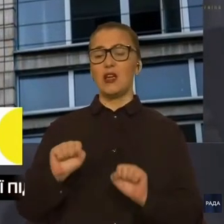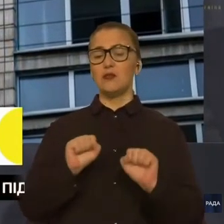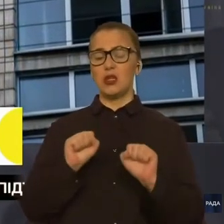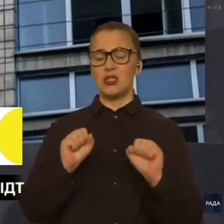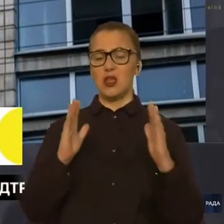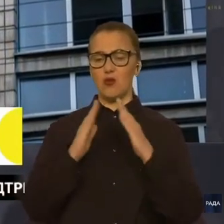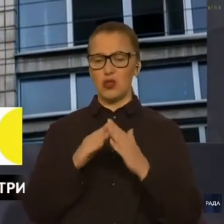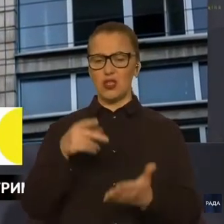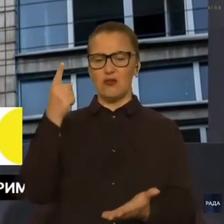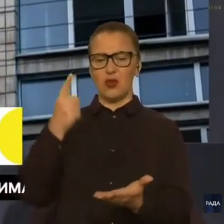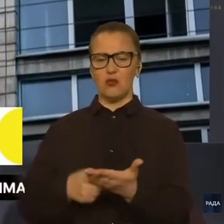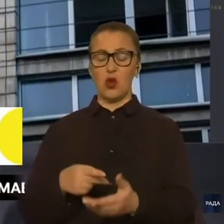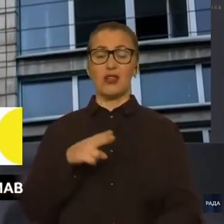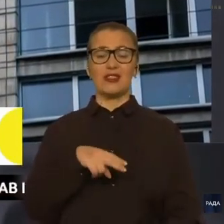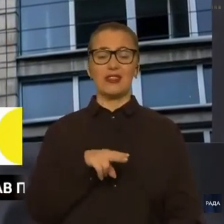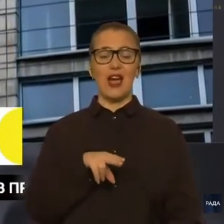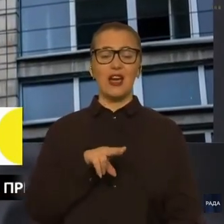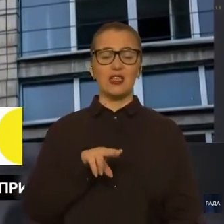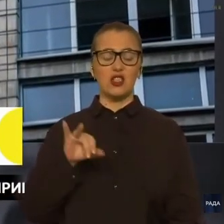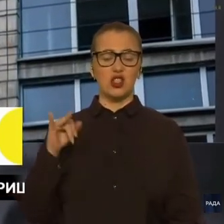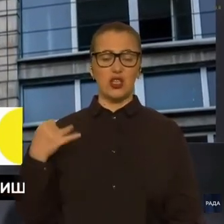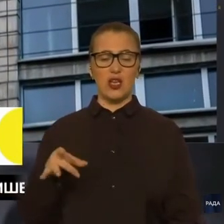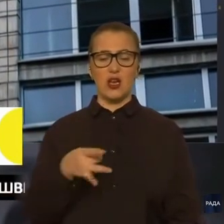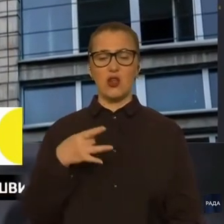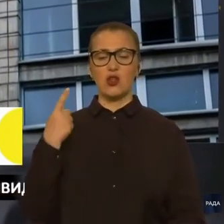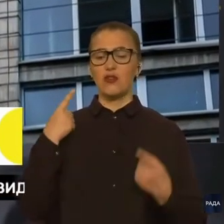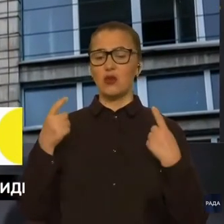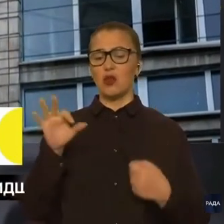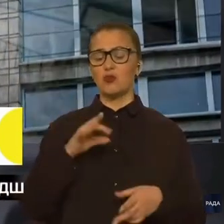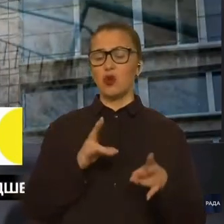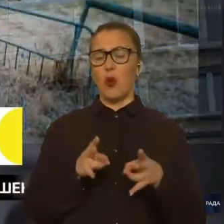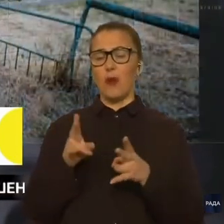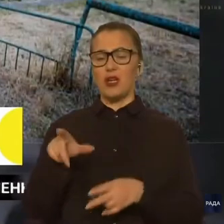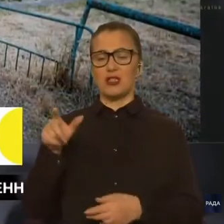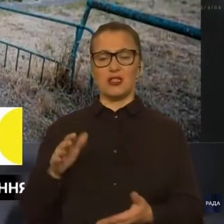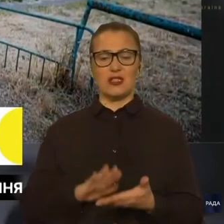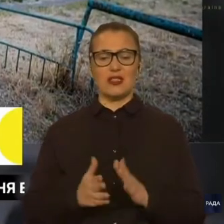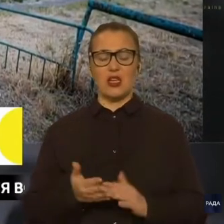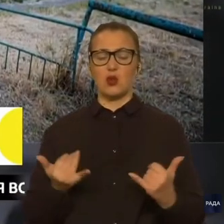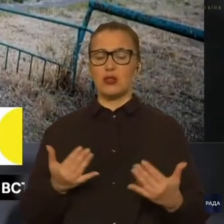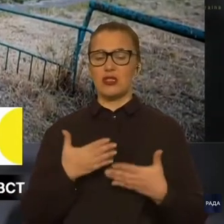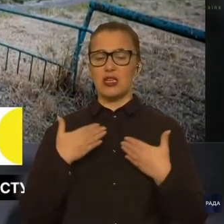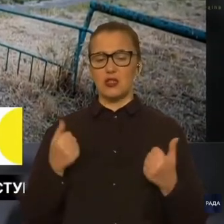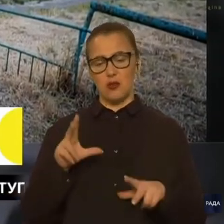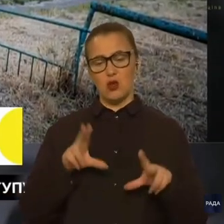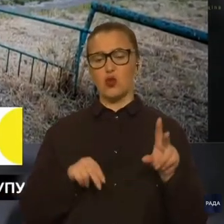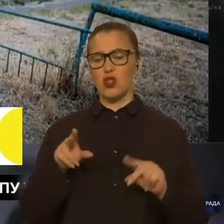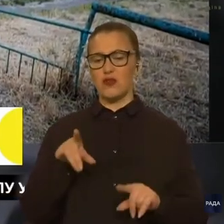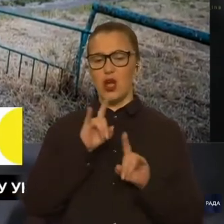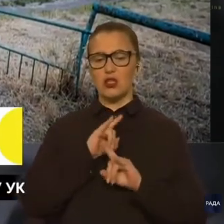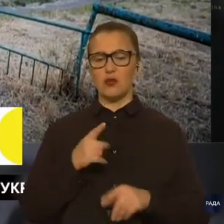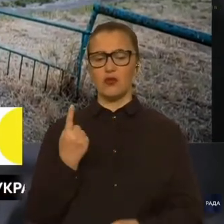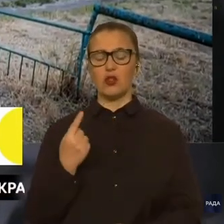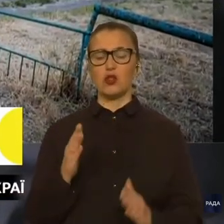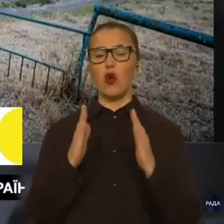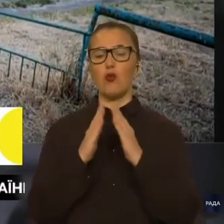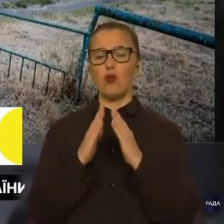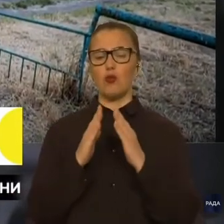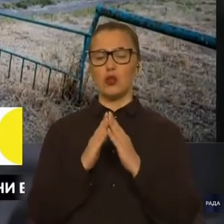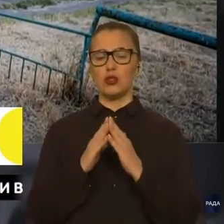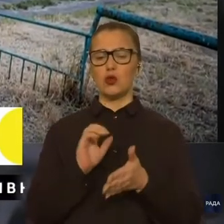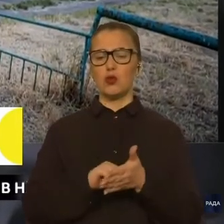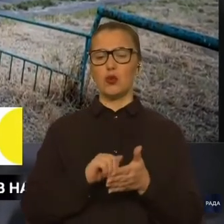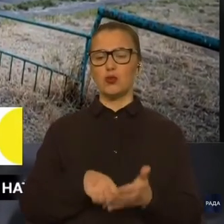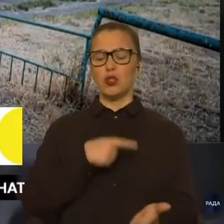І в Дарницькому районі інформації щодо постраждалих у нас там зараз немає, сподіваюся, не буде. В одному з будинків житлового сектору через